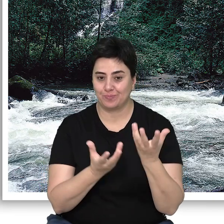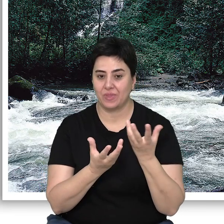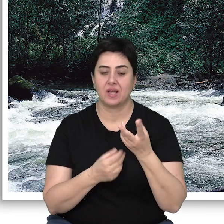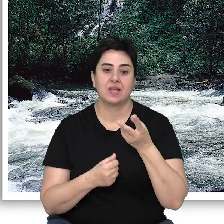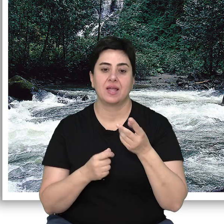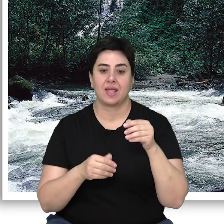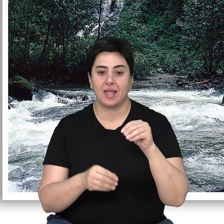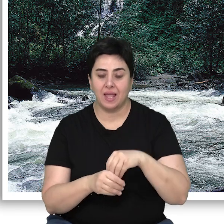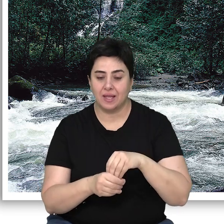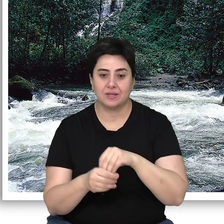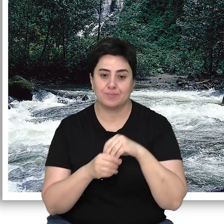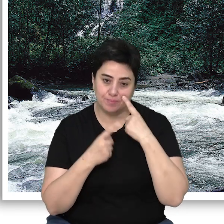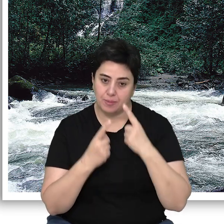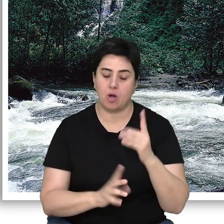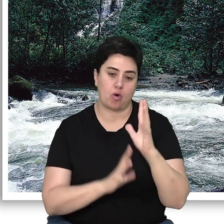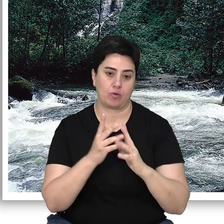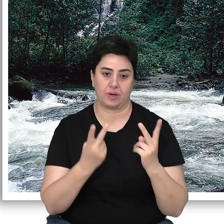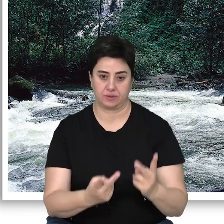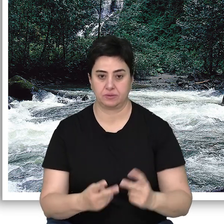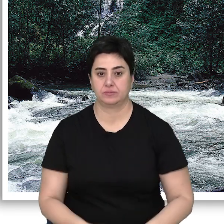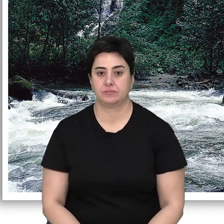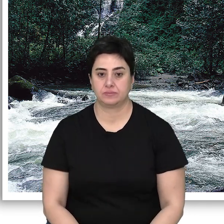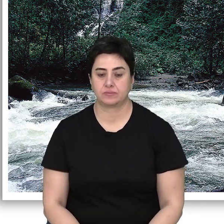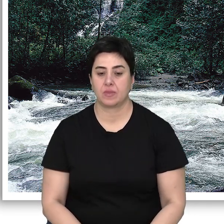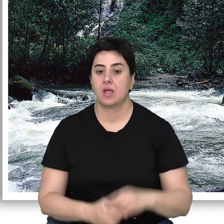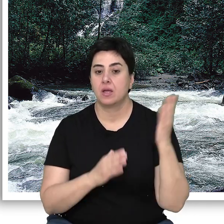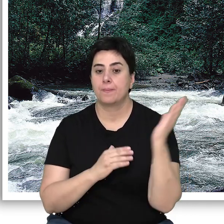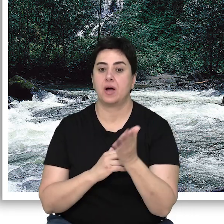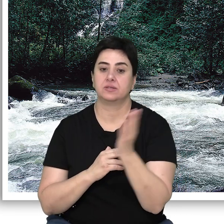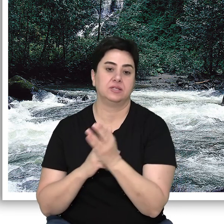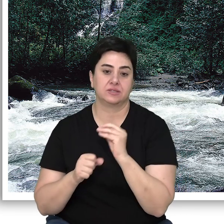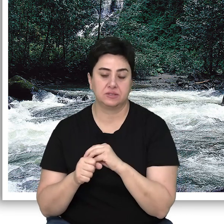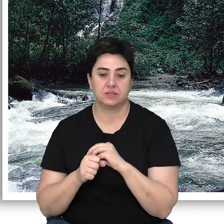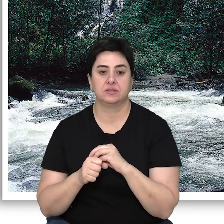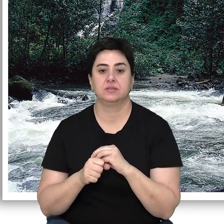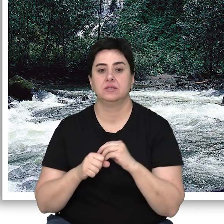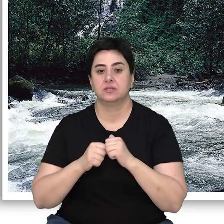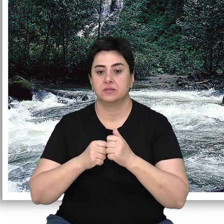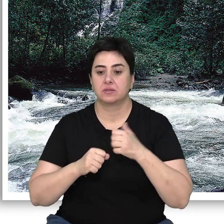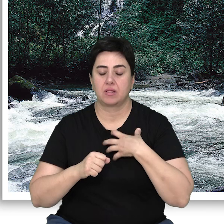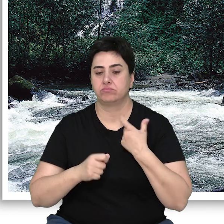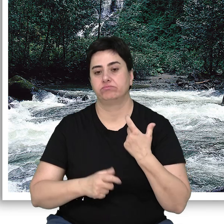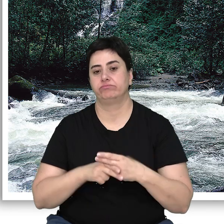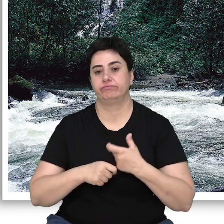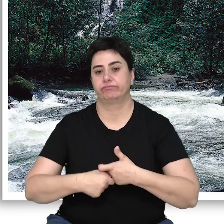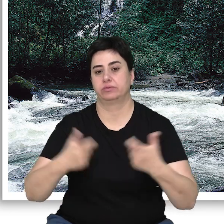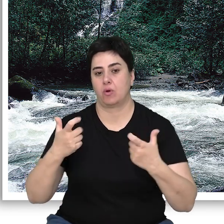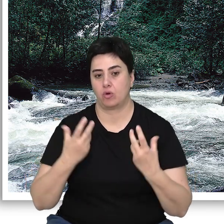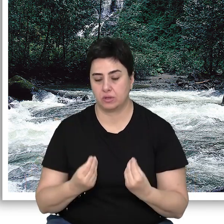dikim yoluyla meydana getirilen ormanlardır. Baltalık ormanlarsa sürgünden gelişen ormanlardır.